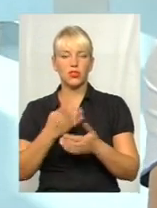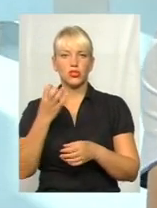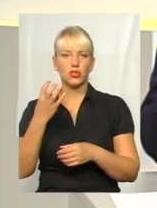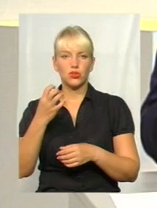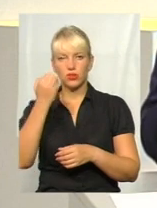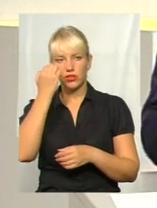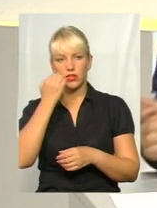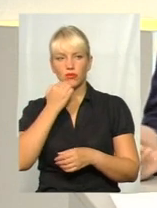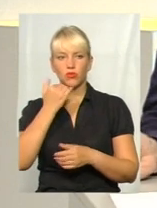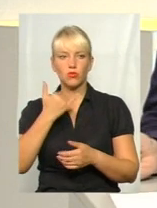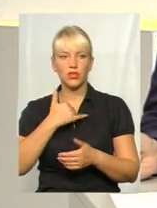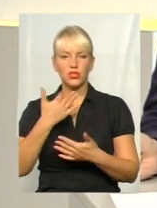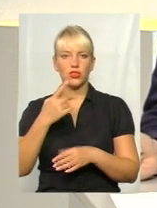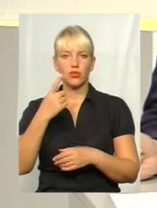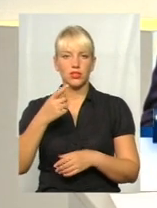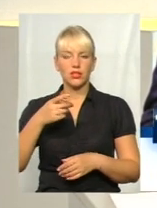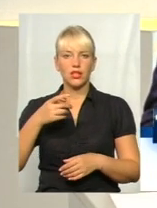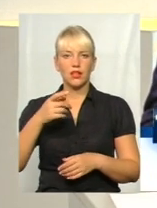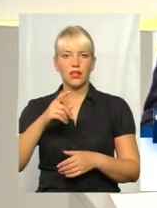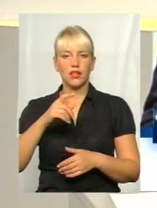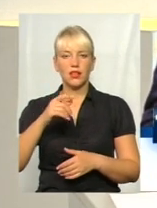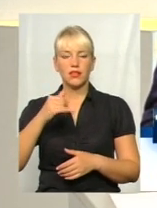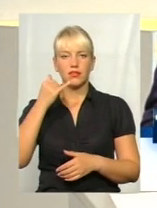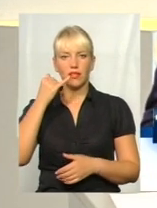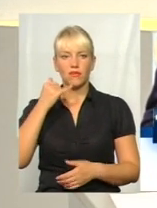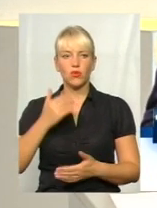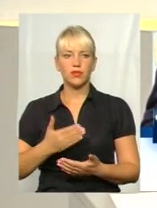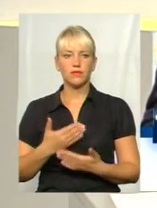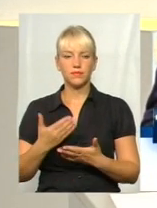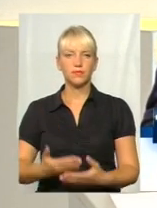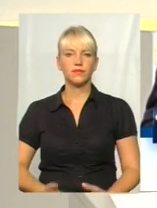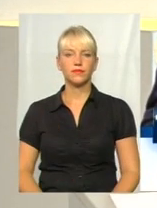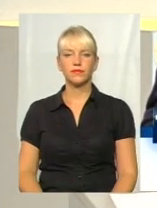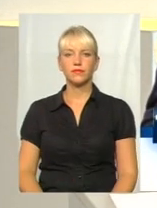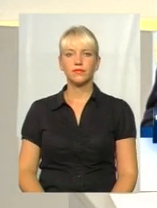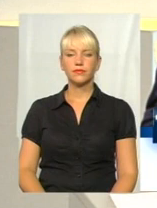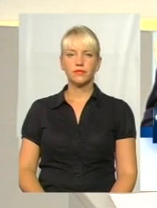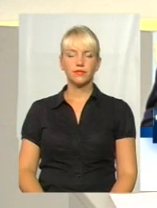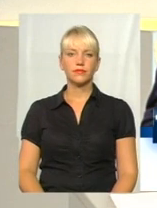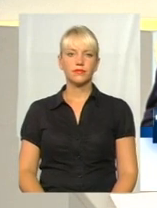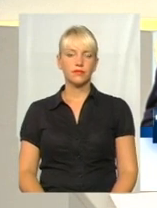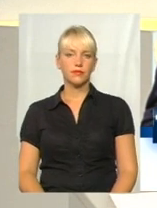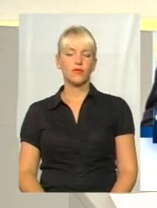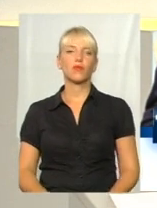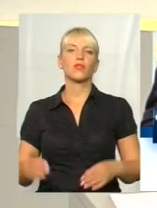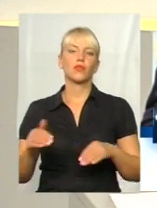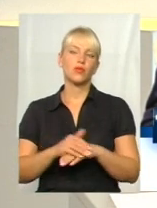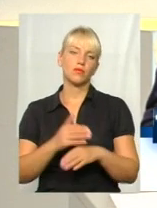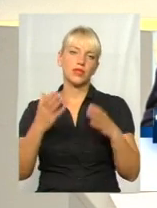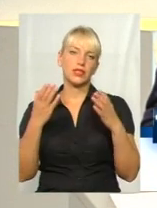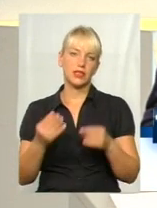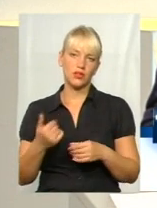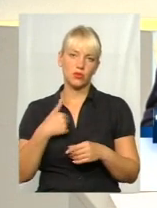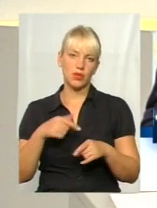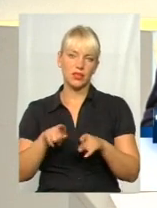Дякую, в нас є ще один глядач зі своїм питанням, давайте його почуємо. Добрий вечір, ви в ефірі. Доброго вечора. Доброго вечора.